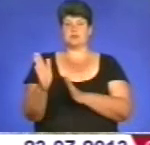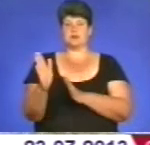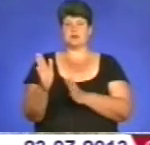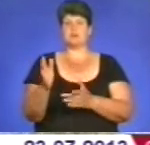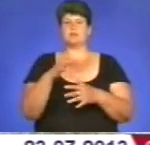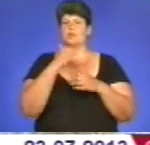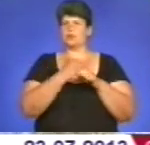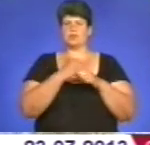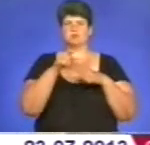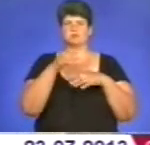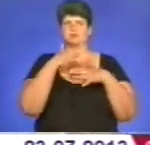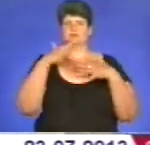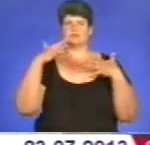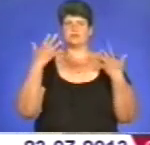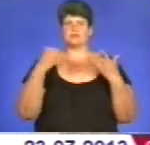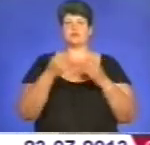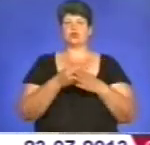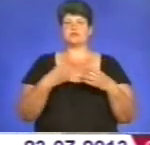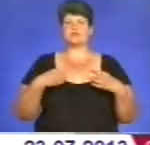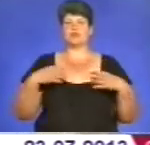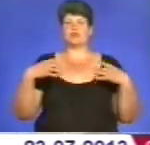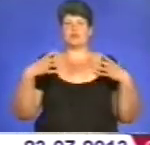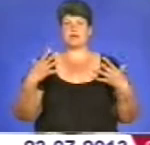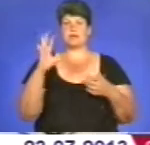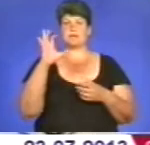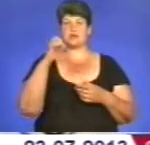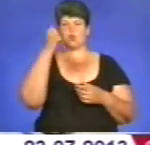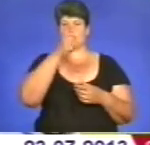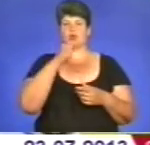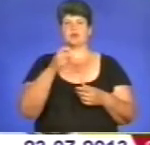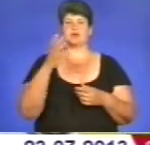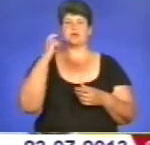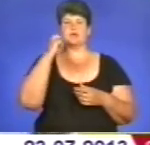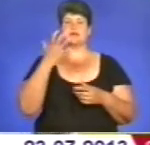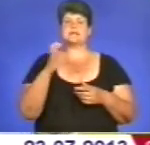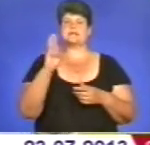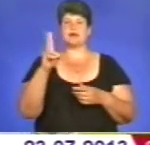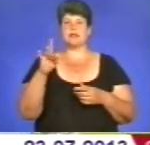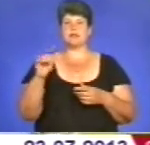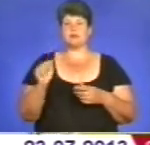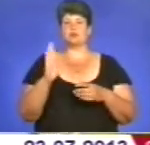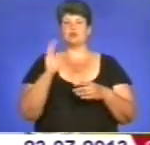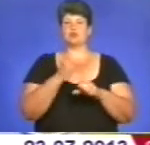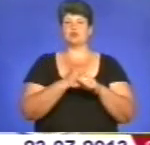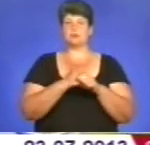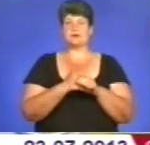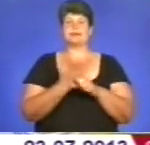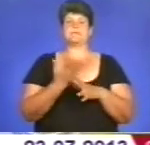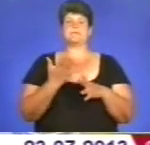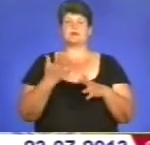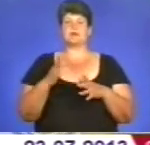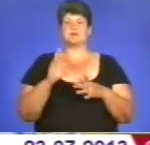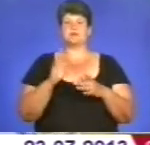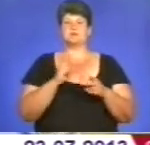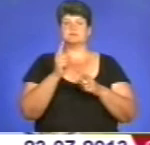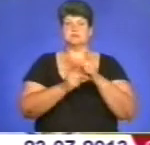тож роботи багато. До дня святкування 500-річчя Скалата повністю робимо реконструкцію стадіону. На стадіоні